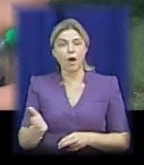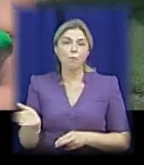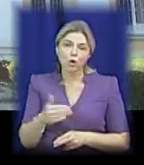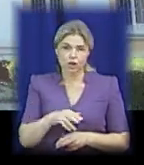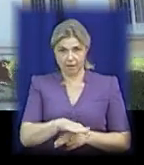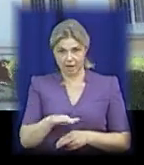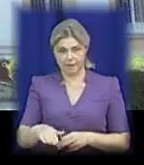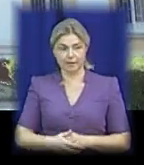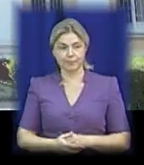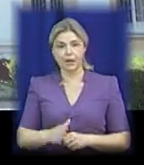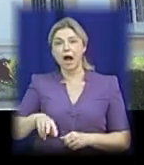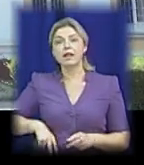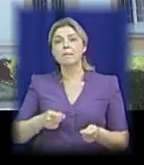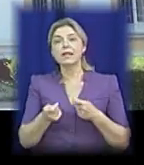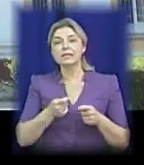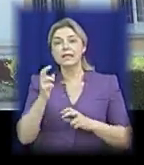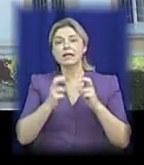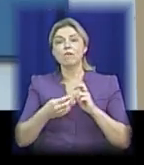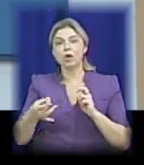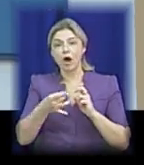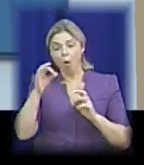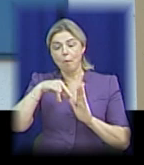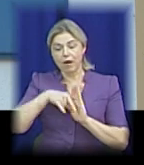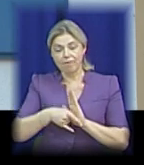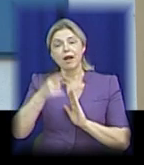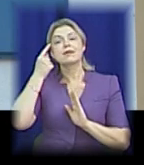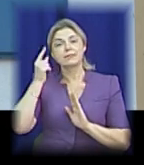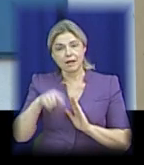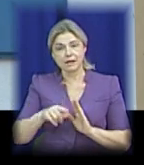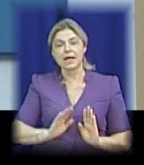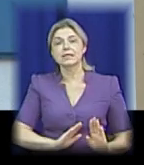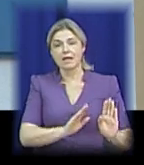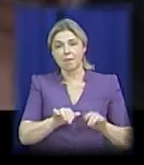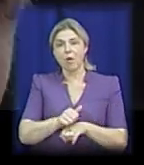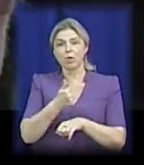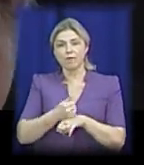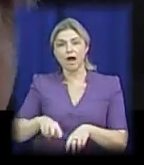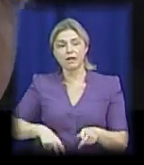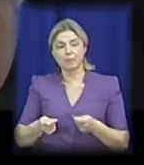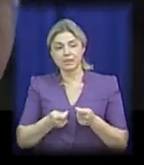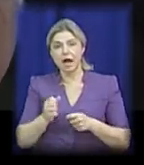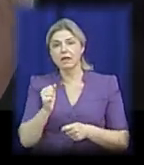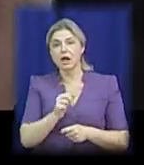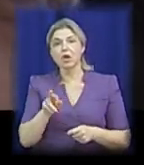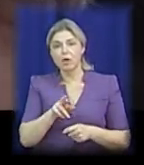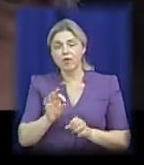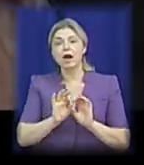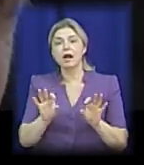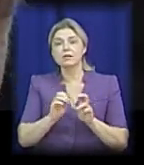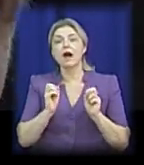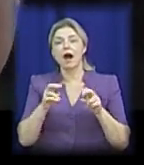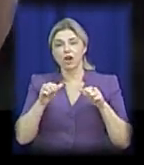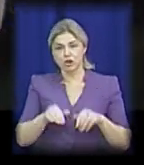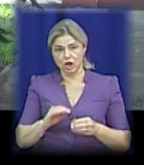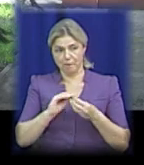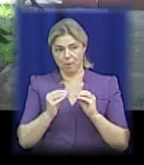пішли». В адміністрації Заводського району про провалля знають. Заступник голови адміністрації Анатолій Яковина розповів, як вирішуватиметься проблема.